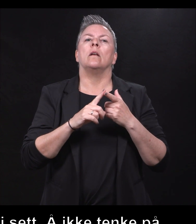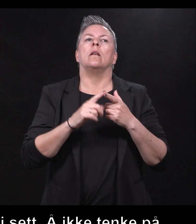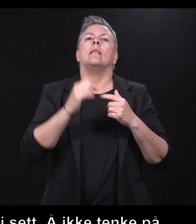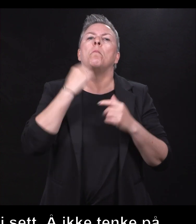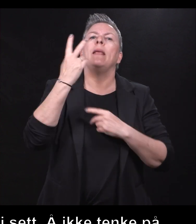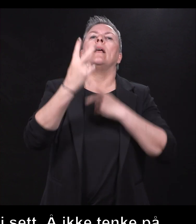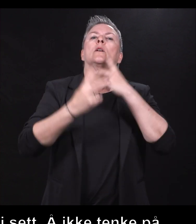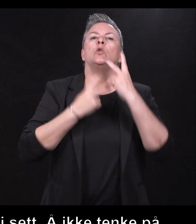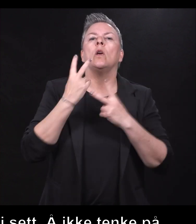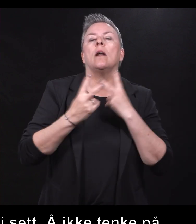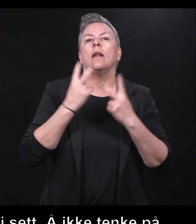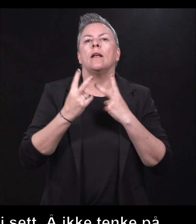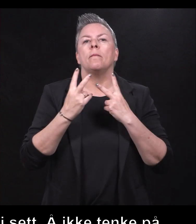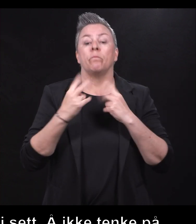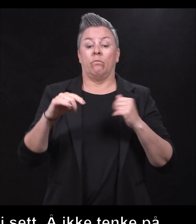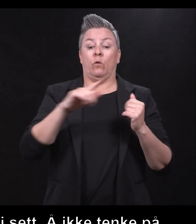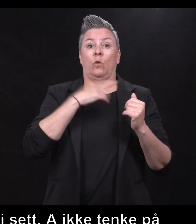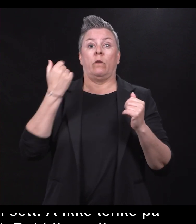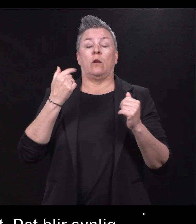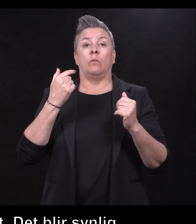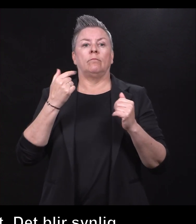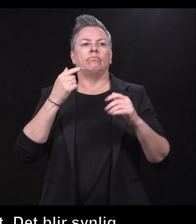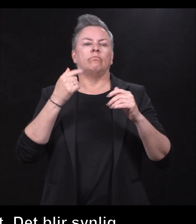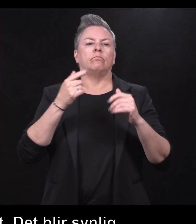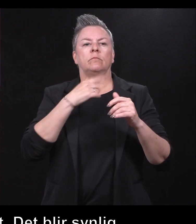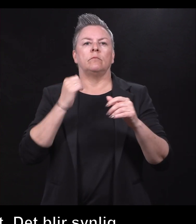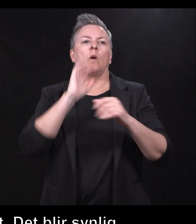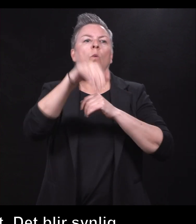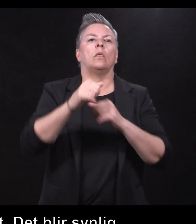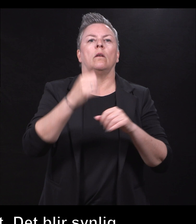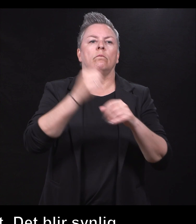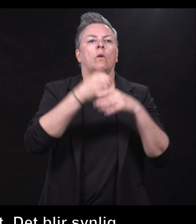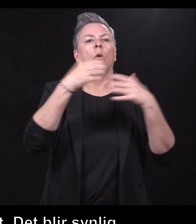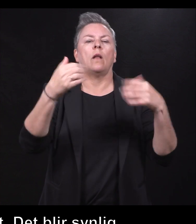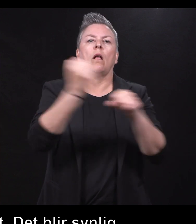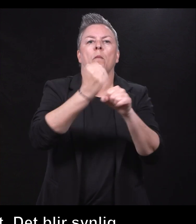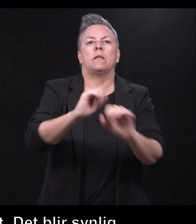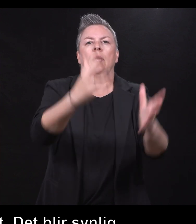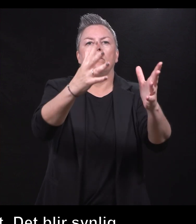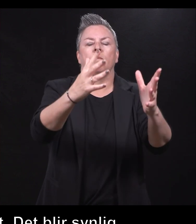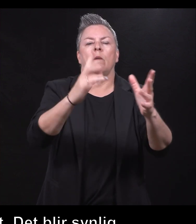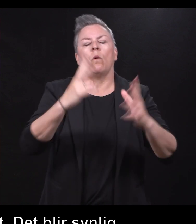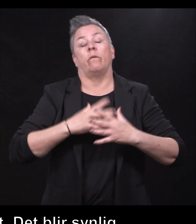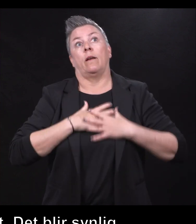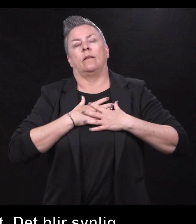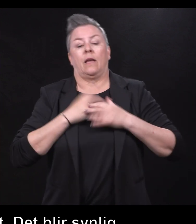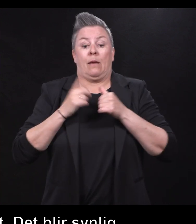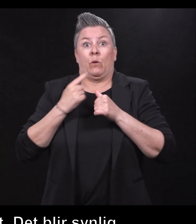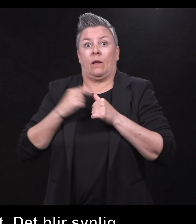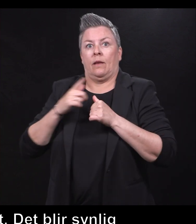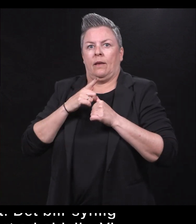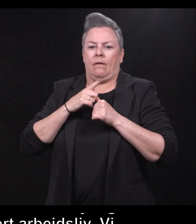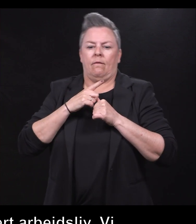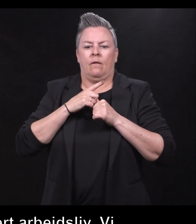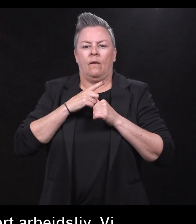nettopp når man kommer inn i ordinært arbeidsliv. Så elsker vi også det. Vi prioriterte til å begynne med særlig de synlige